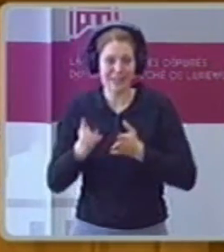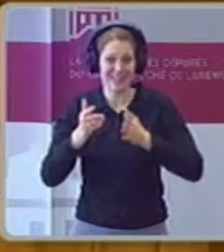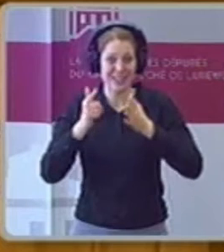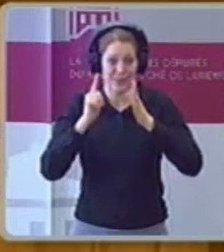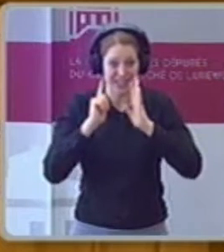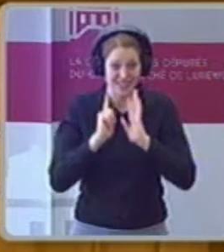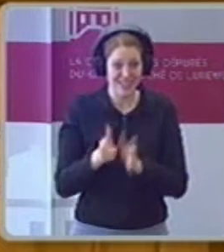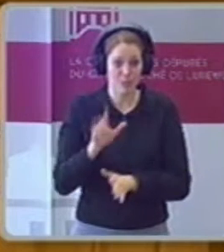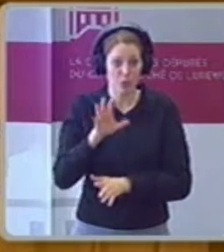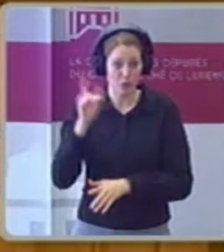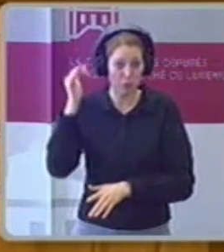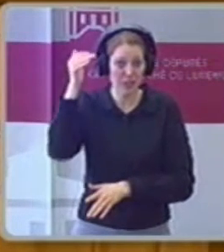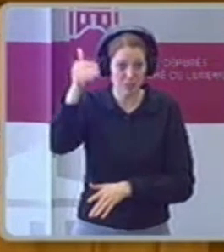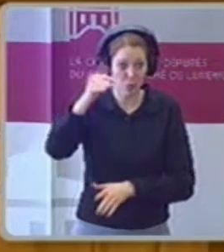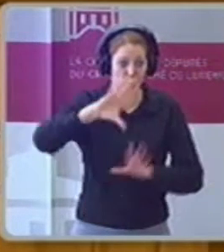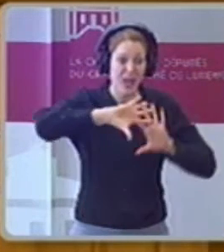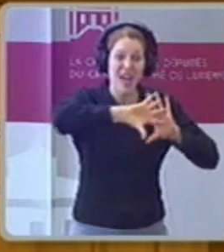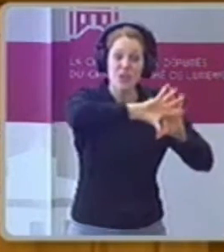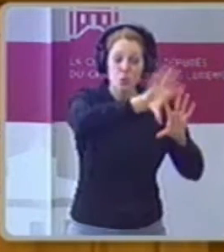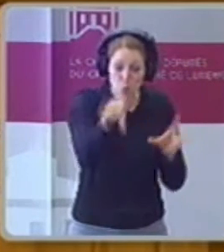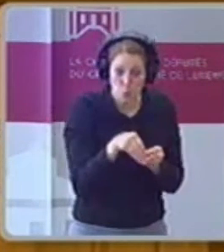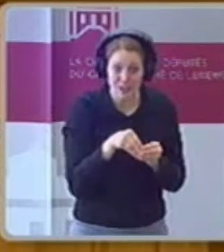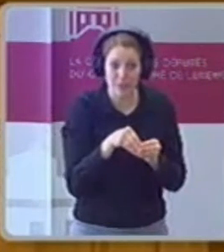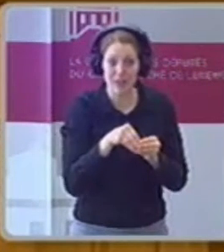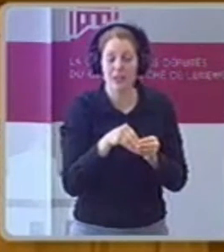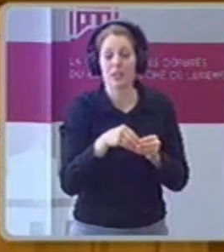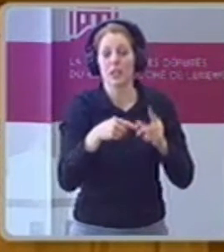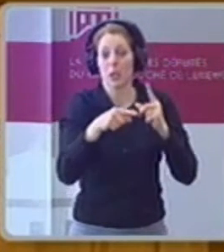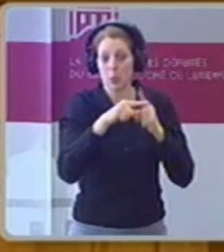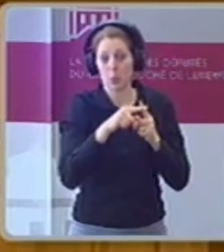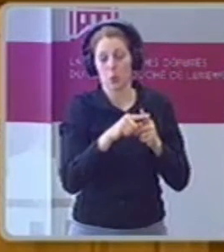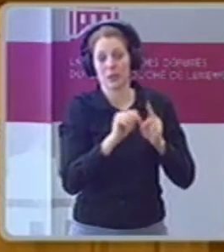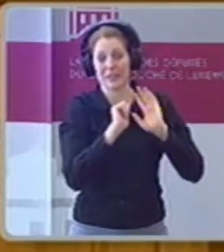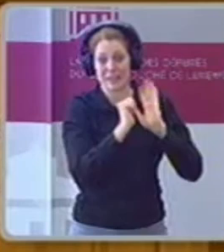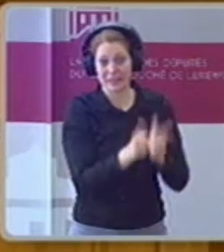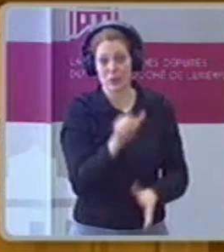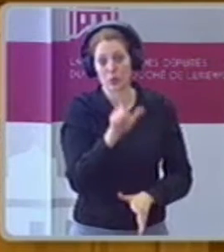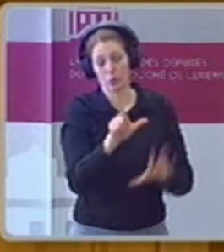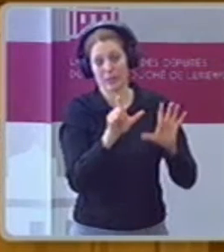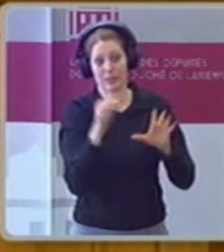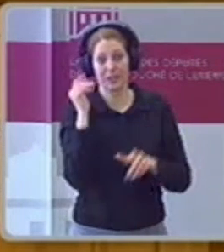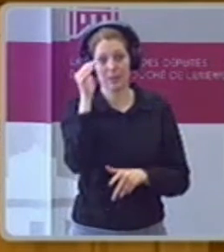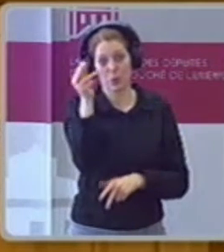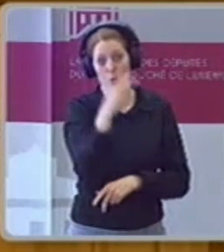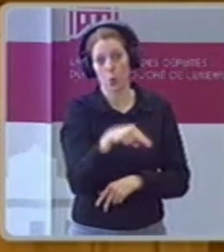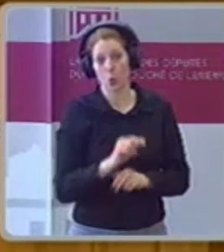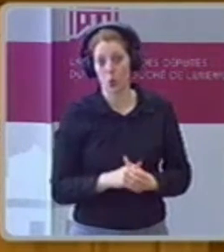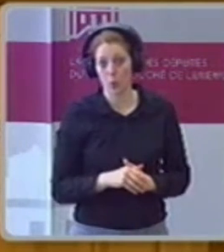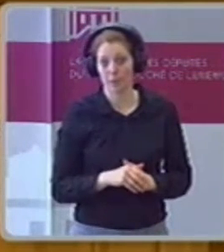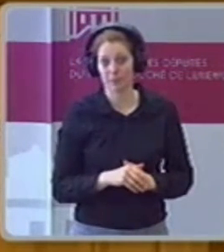672 Millionen. Das Staatsbudget, wie gesagt, hat aber ein Defizit. Die Steuerreform.